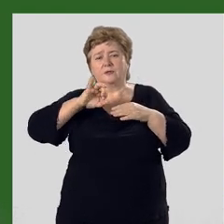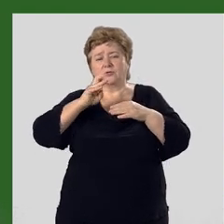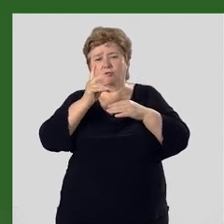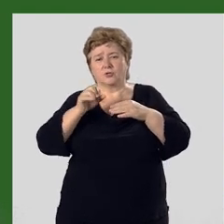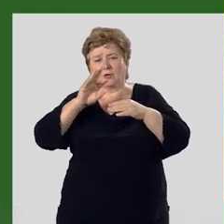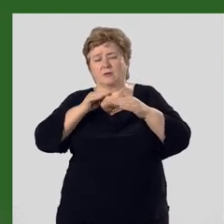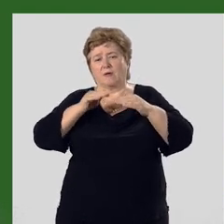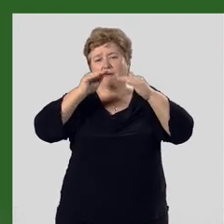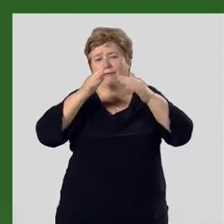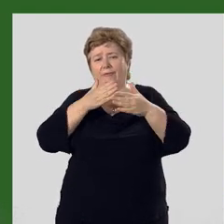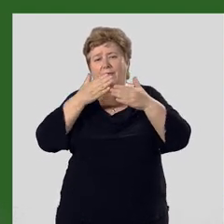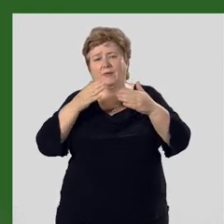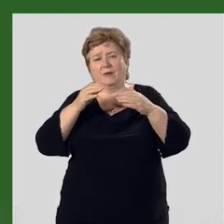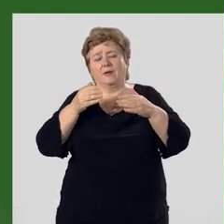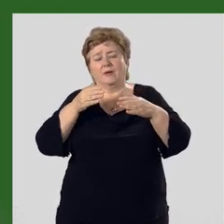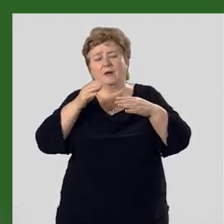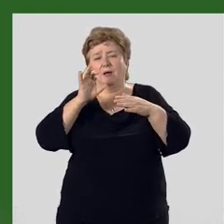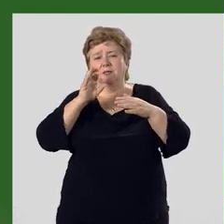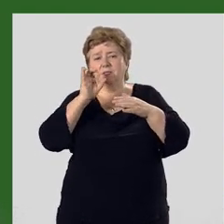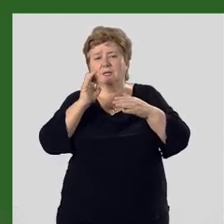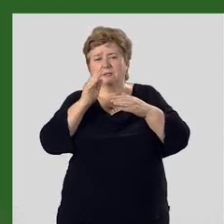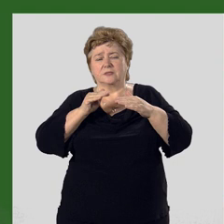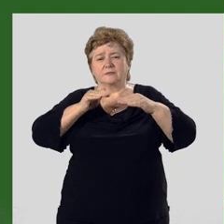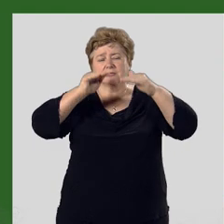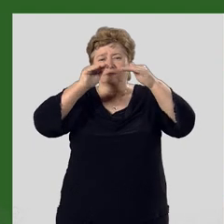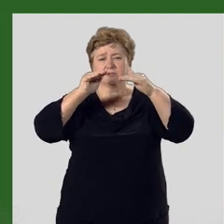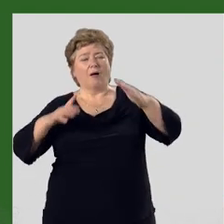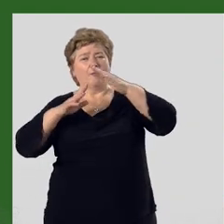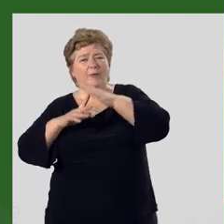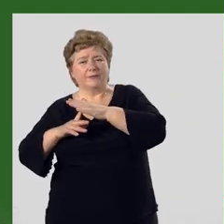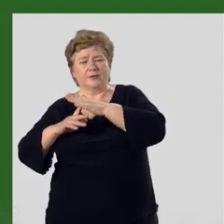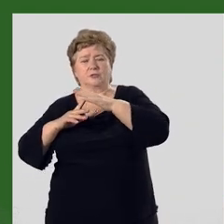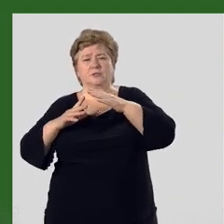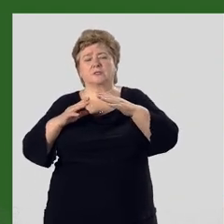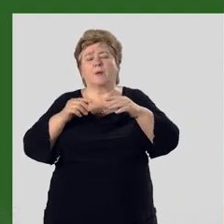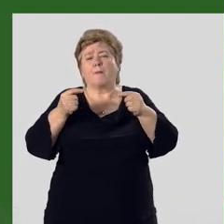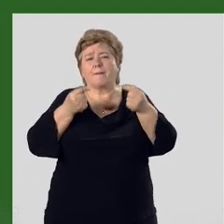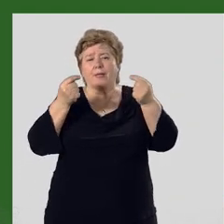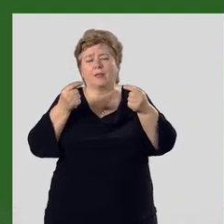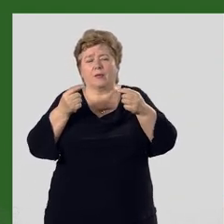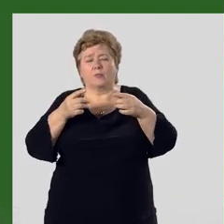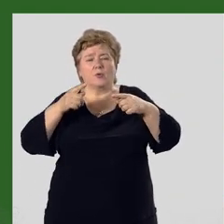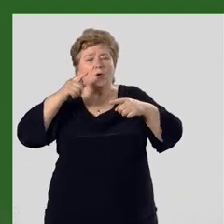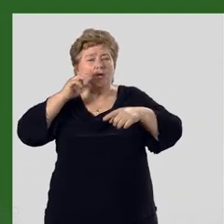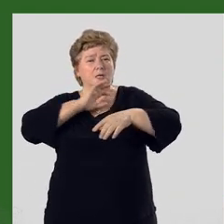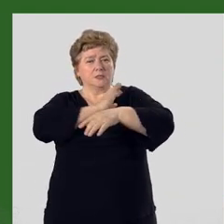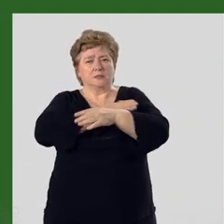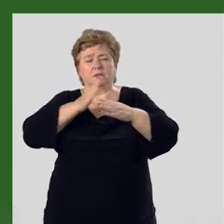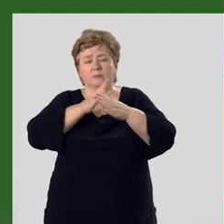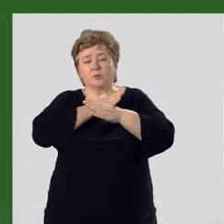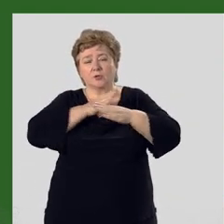невысокие останцы возвышенности, подвергшиеся мелкому и резкому